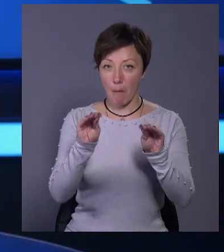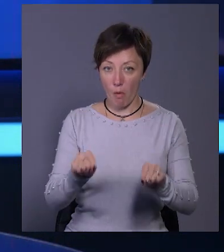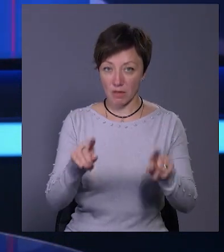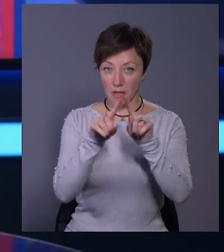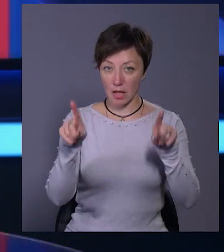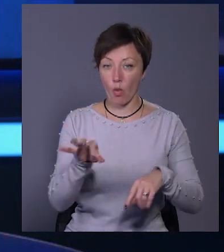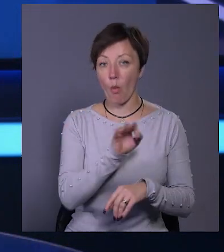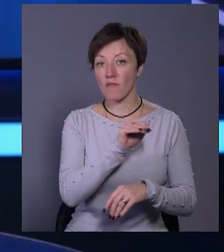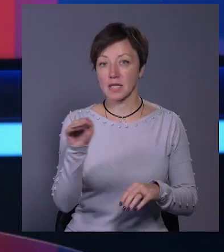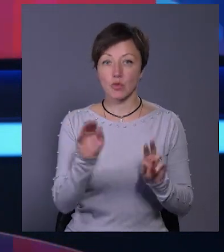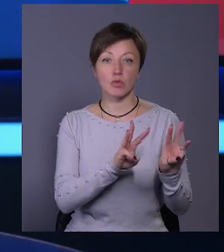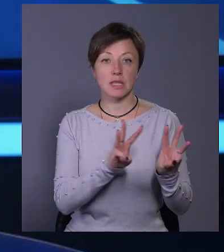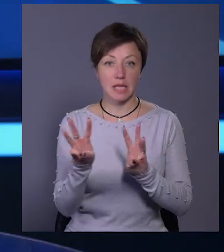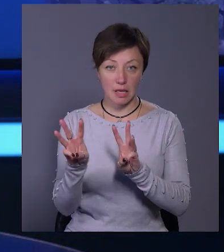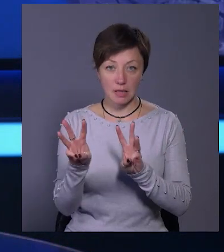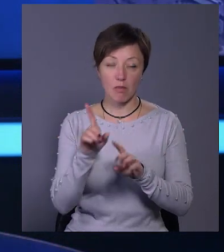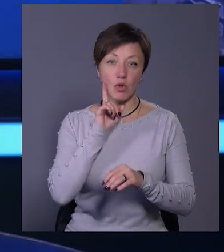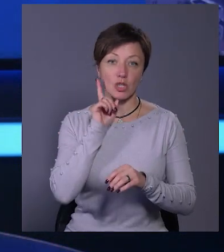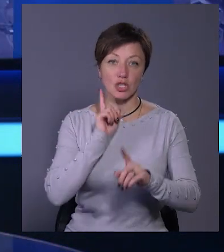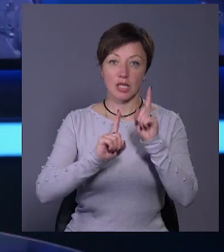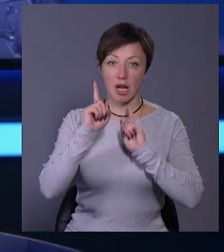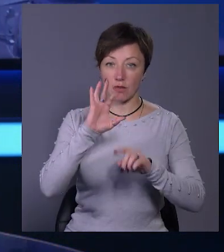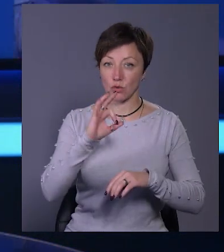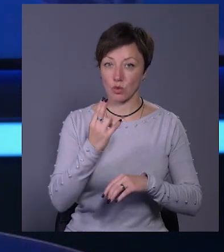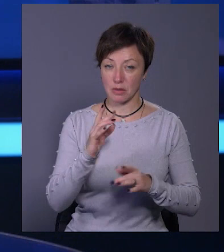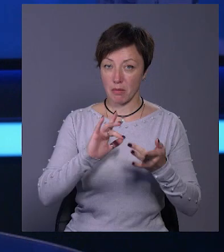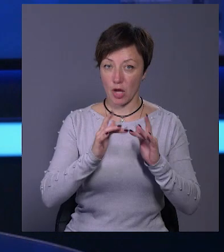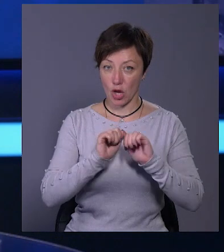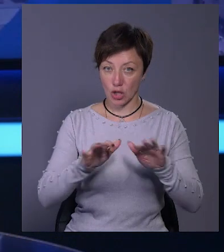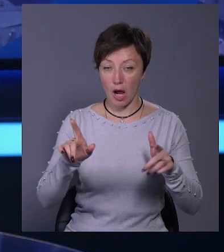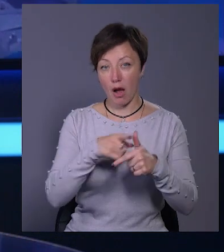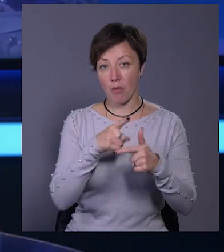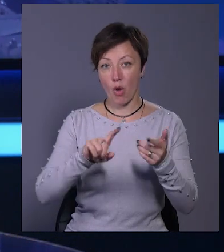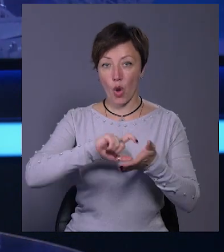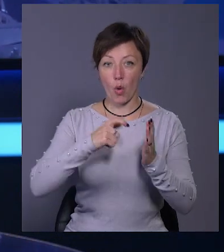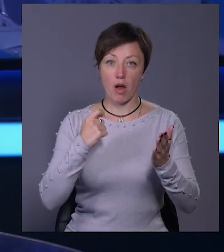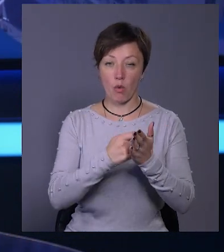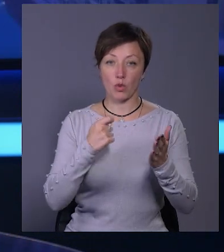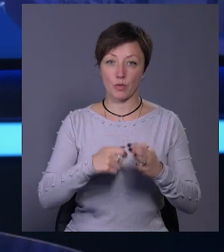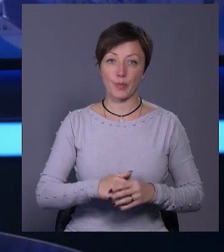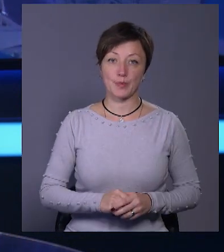можна на офіційному сайті, в сторінках Молодіжної Ради у соціальних мережах або ж за QR-кодом.